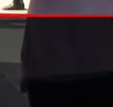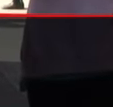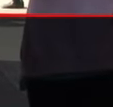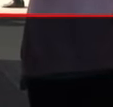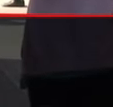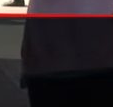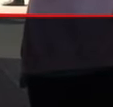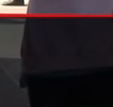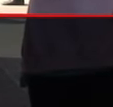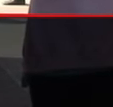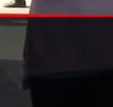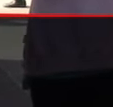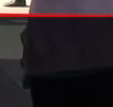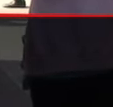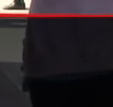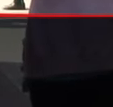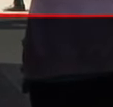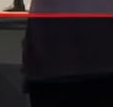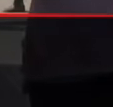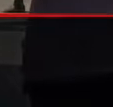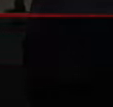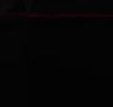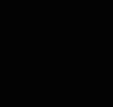erritako platerak eskentzen dituen munduko terraza.